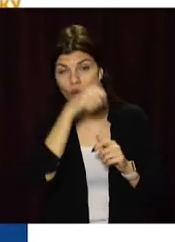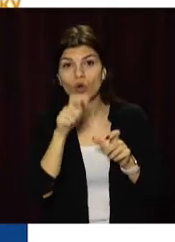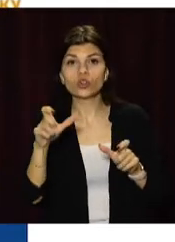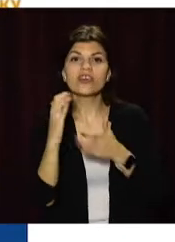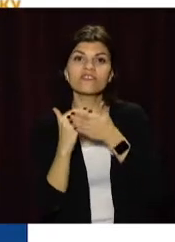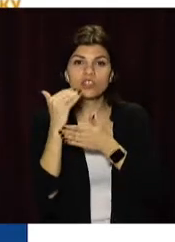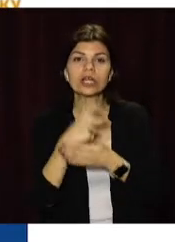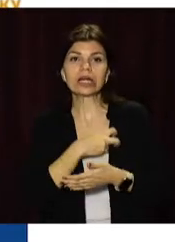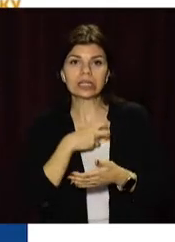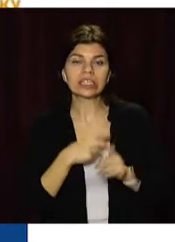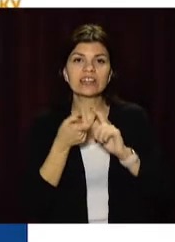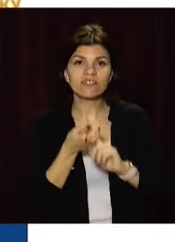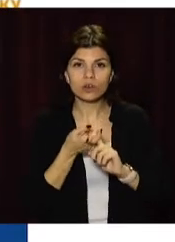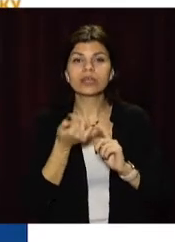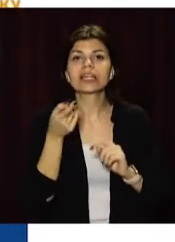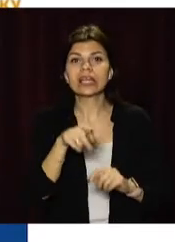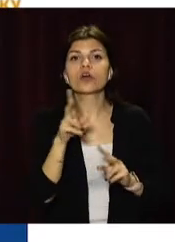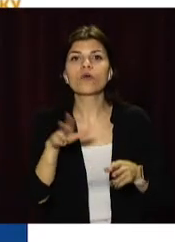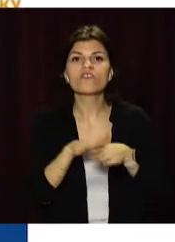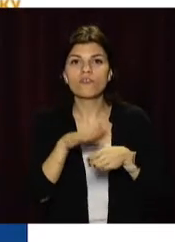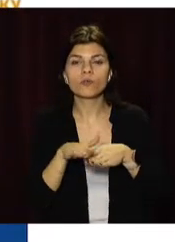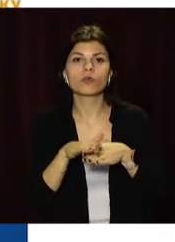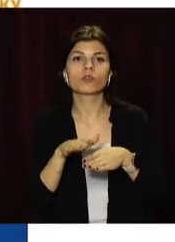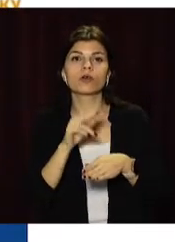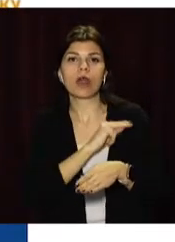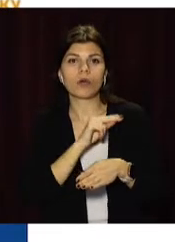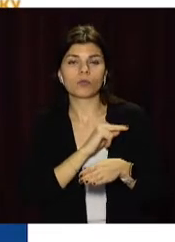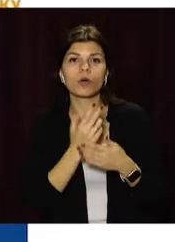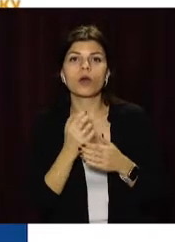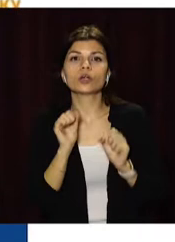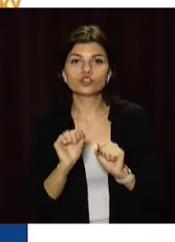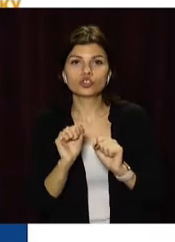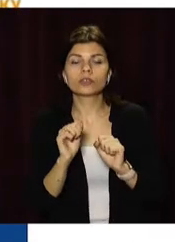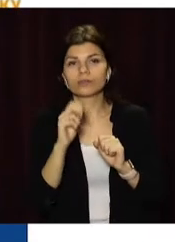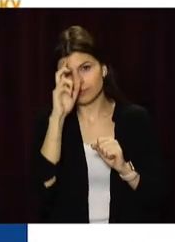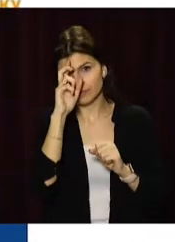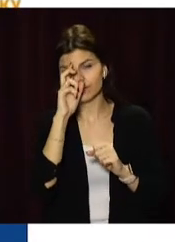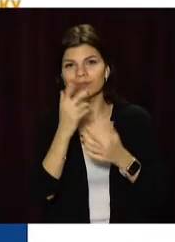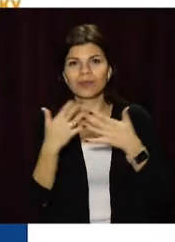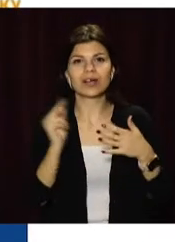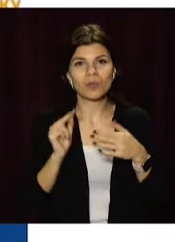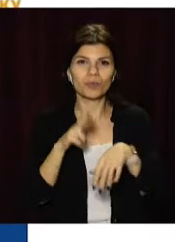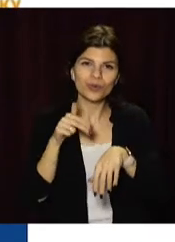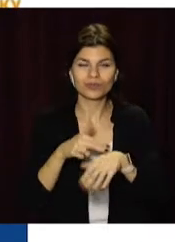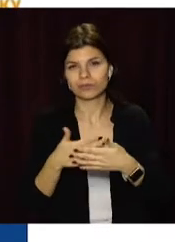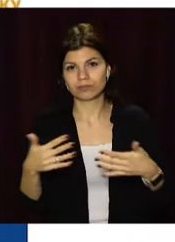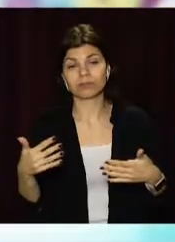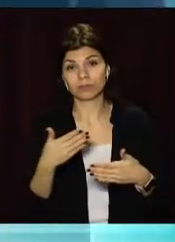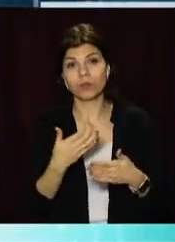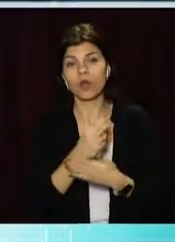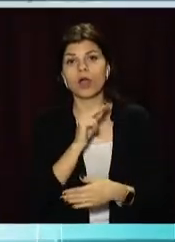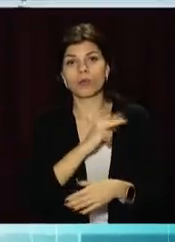підвищеним ризиком інфікування та тих, хто виконує функції з підтримки безпеки держави, вакцинація буде добровільною.